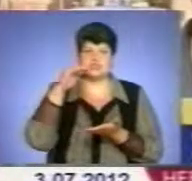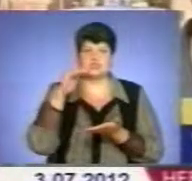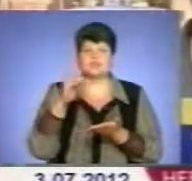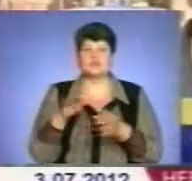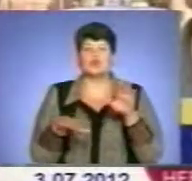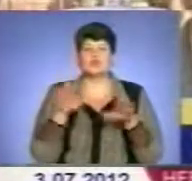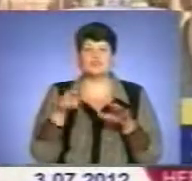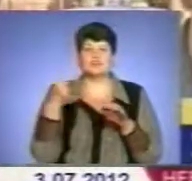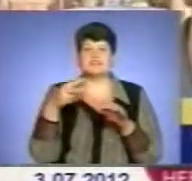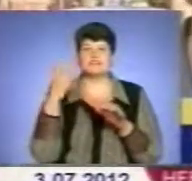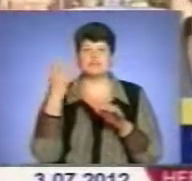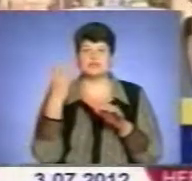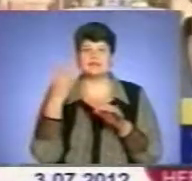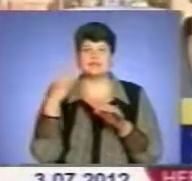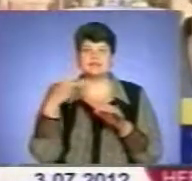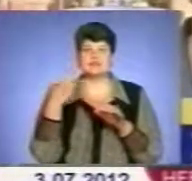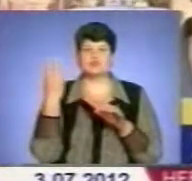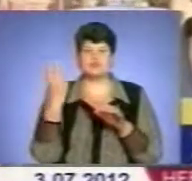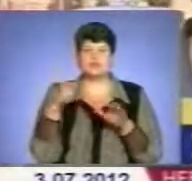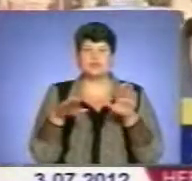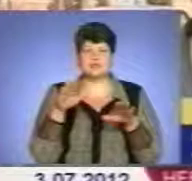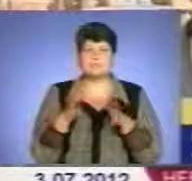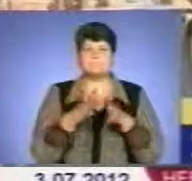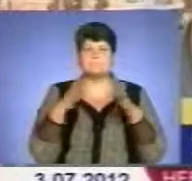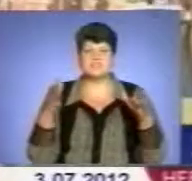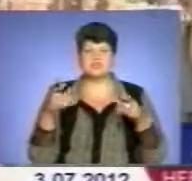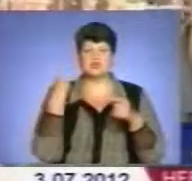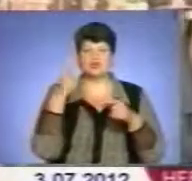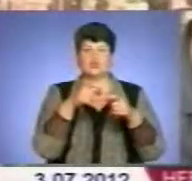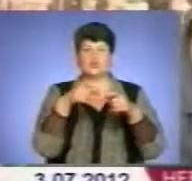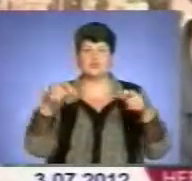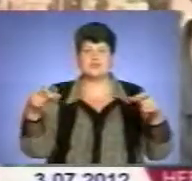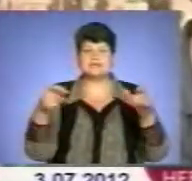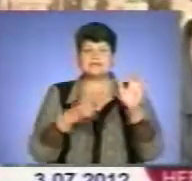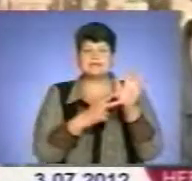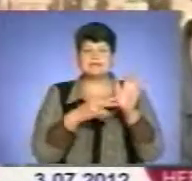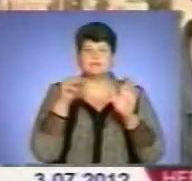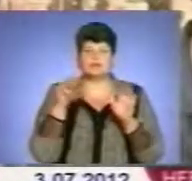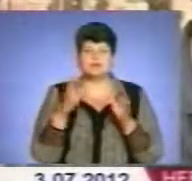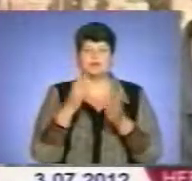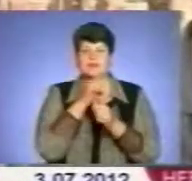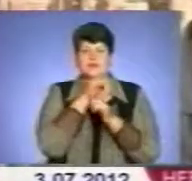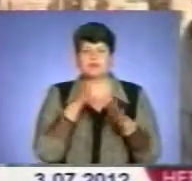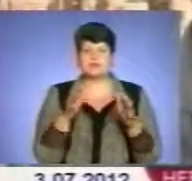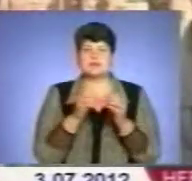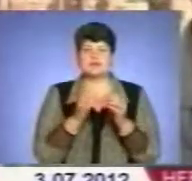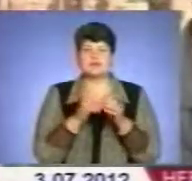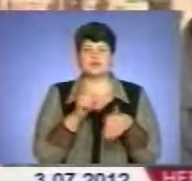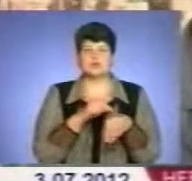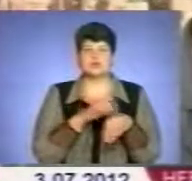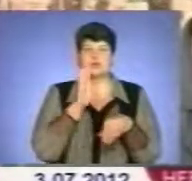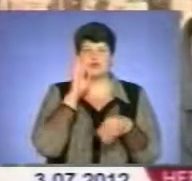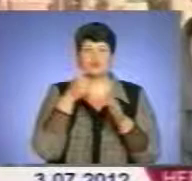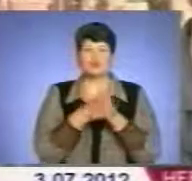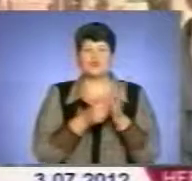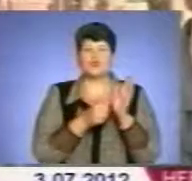24 тонни, або навантаження на вість більше 7 тонн, є обмеження з 10 ранку до 22 вечора. Тому